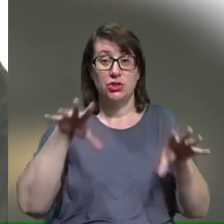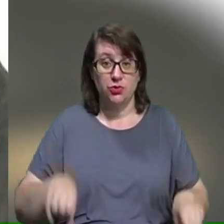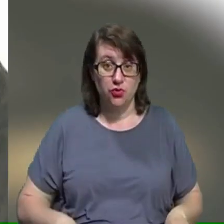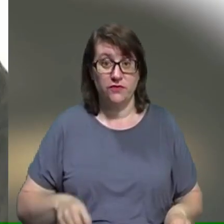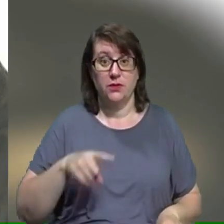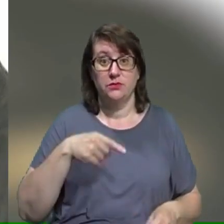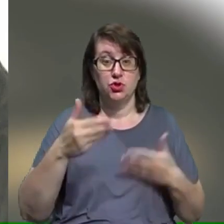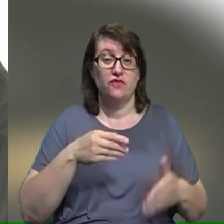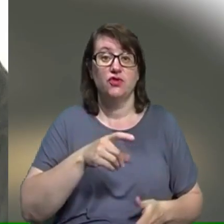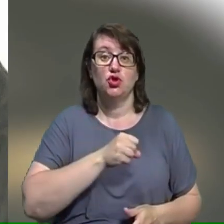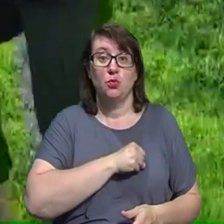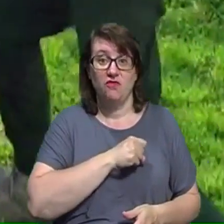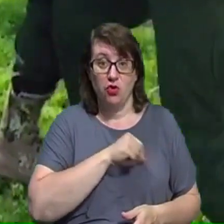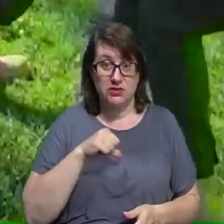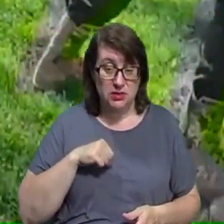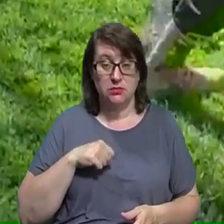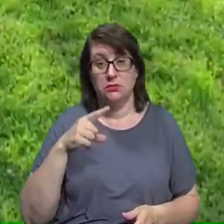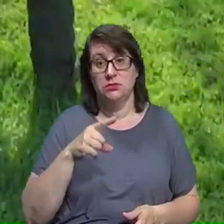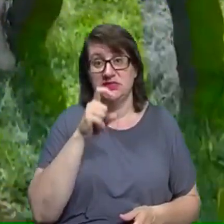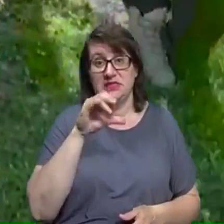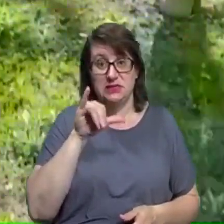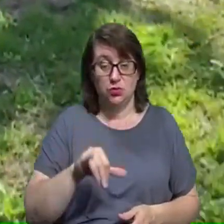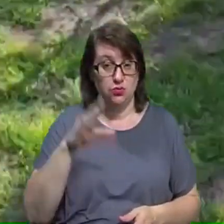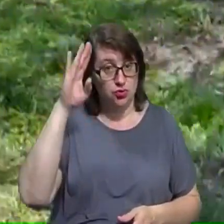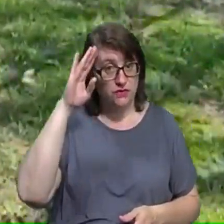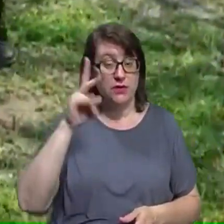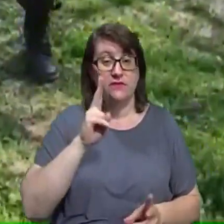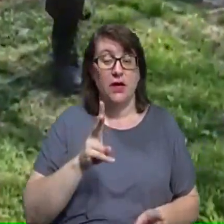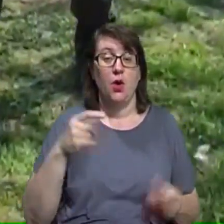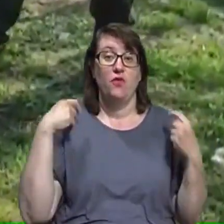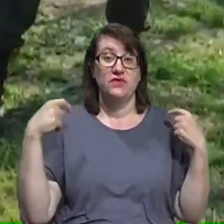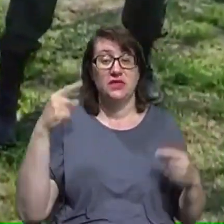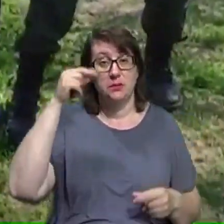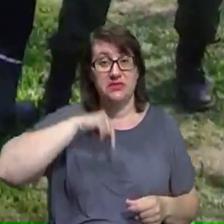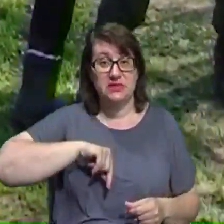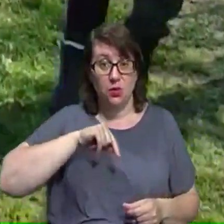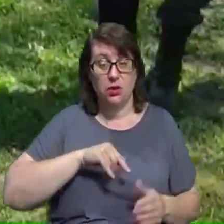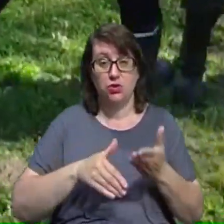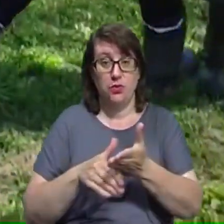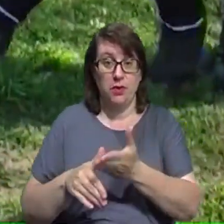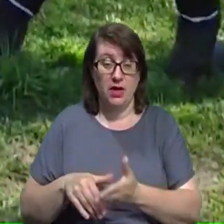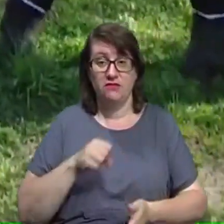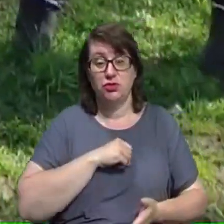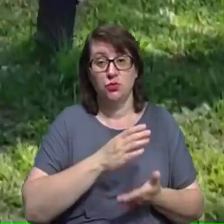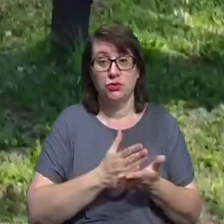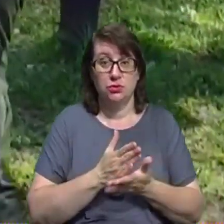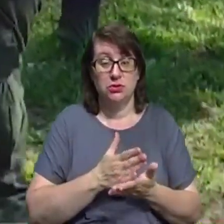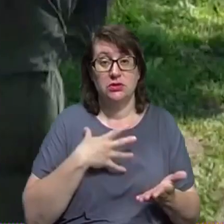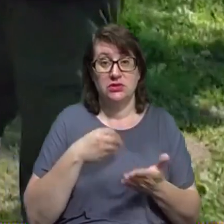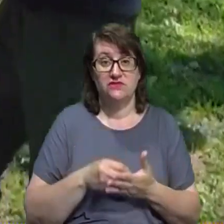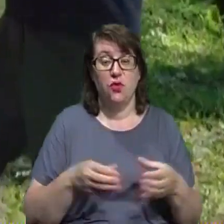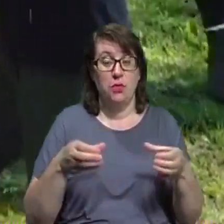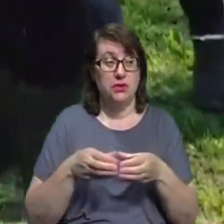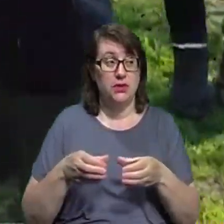до ЛАВ Збройних сил України. Чоловік у якості офіцера-психолога допомагає військовослужбовцям свого батальйону. Сергій